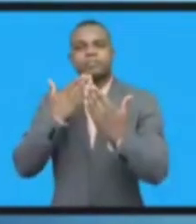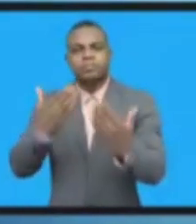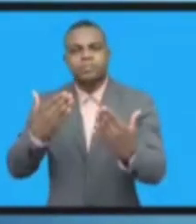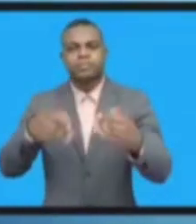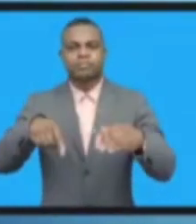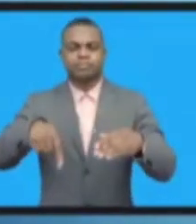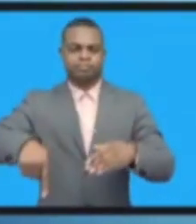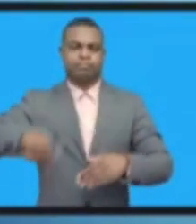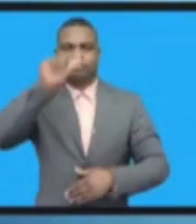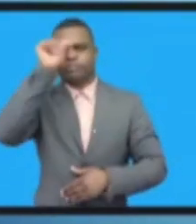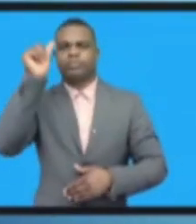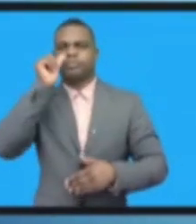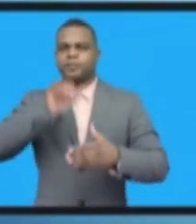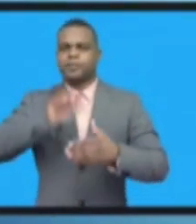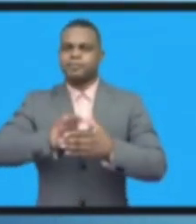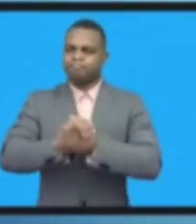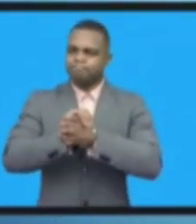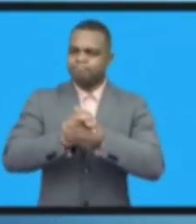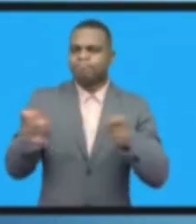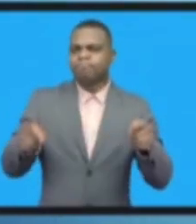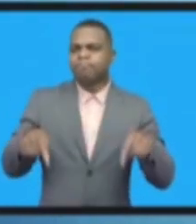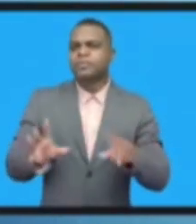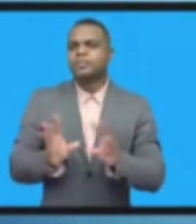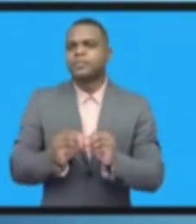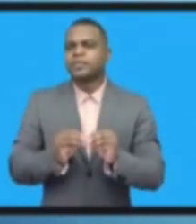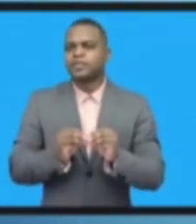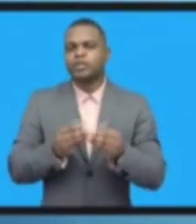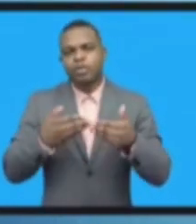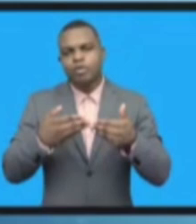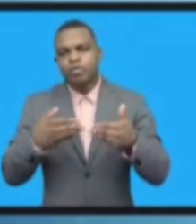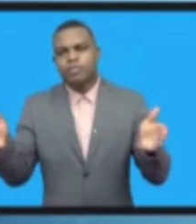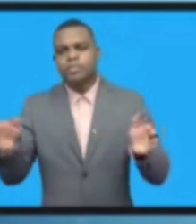регламент на первую часть церемонии открытия.